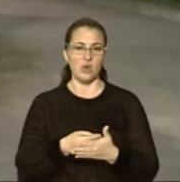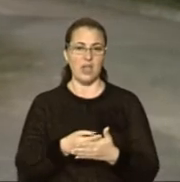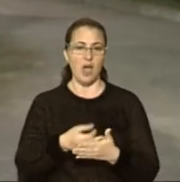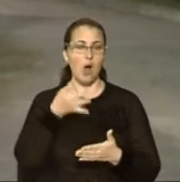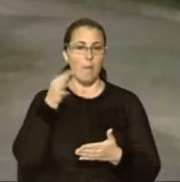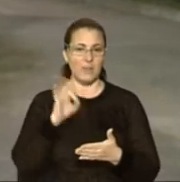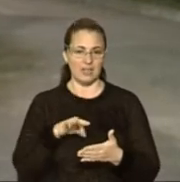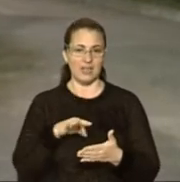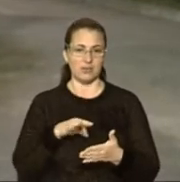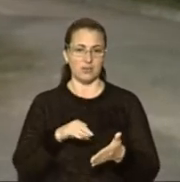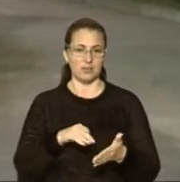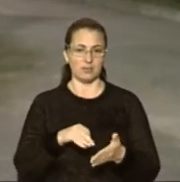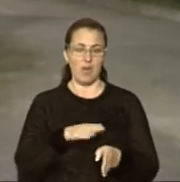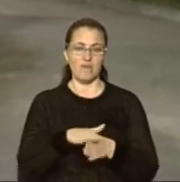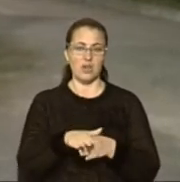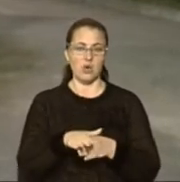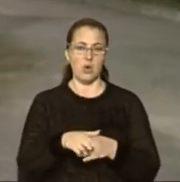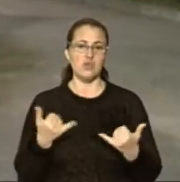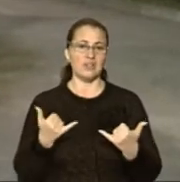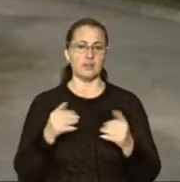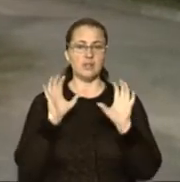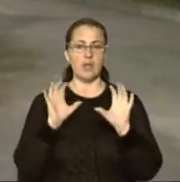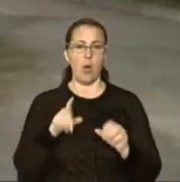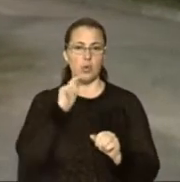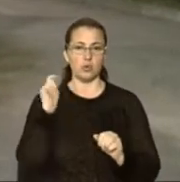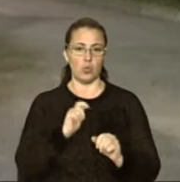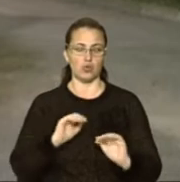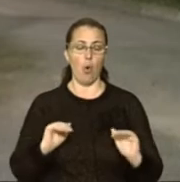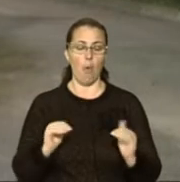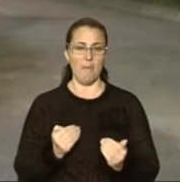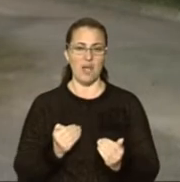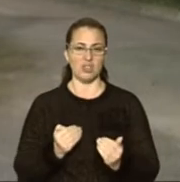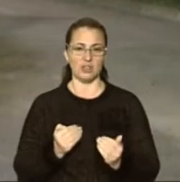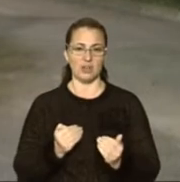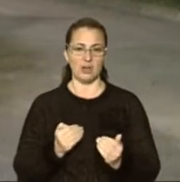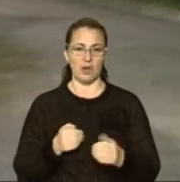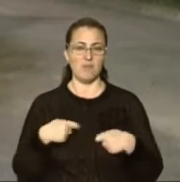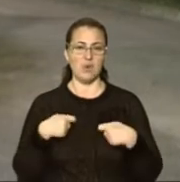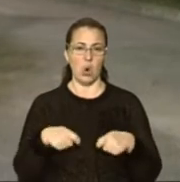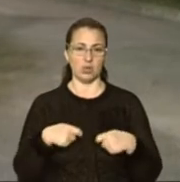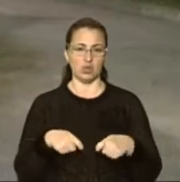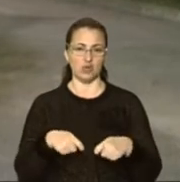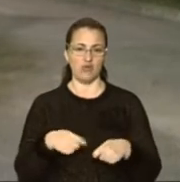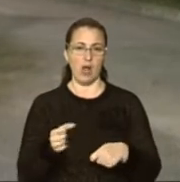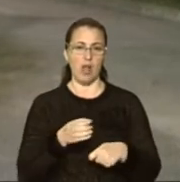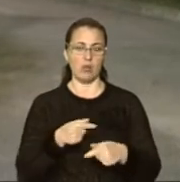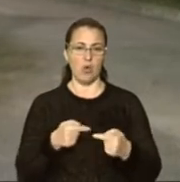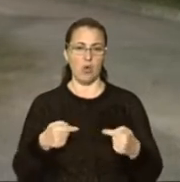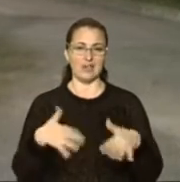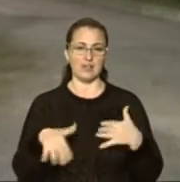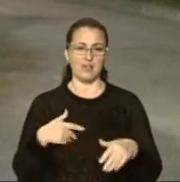посилається на чинні закони України щодо умеження продажу алкогольних,